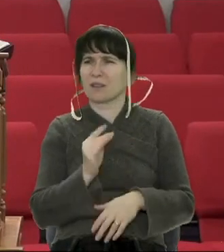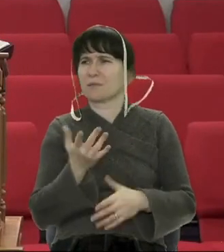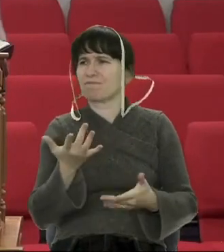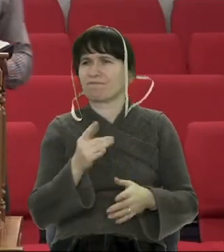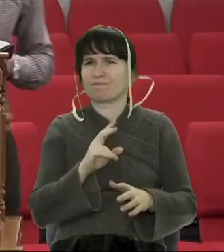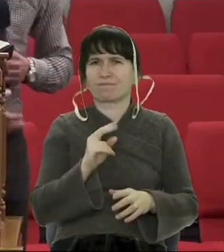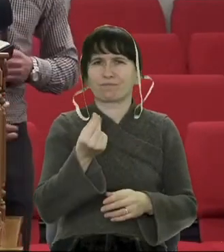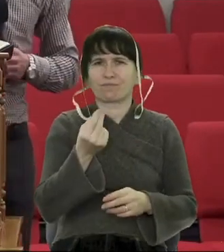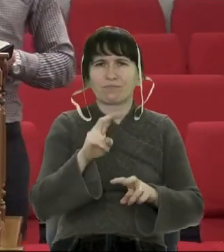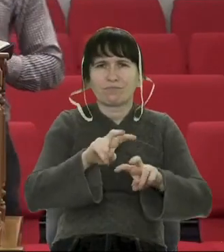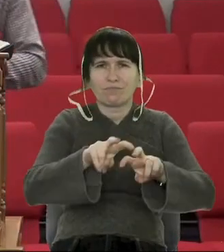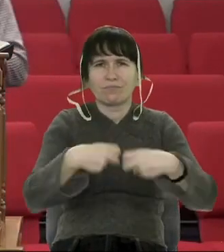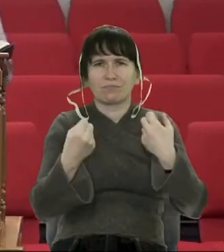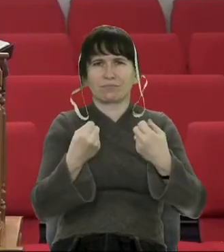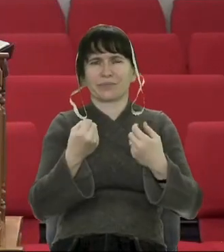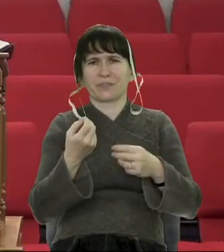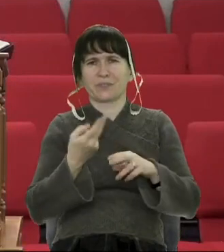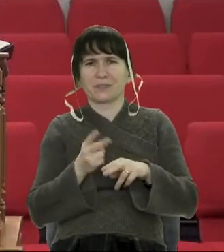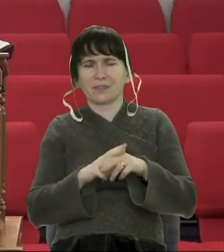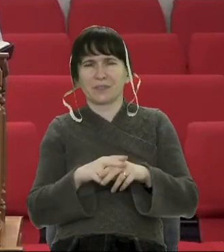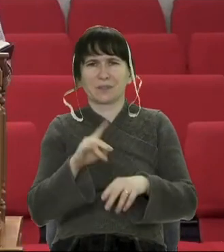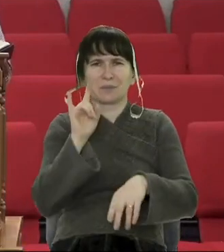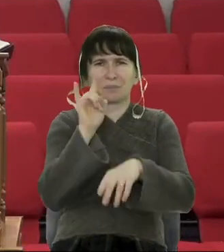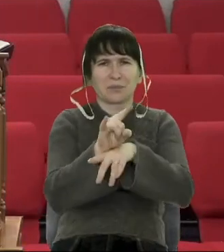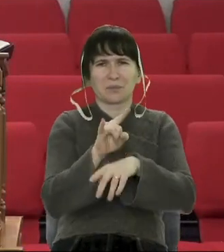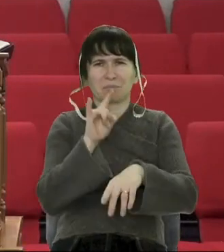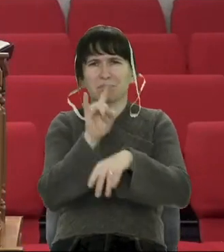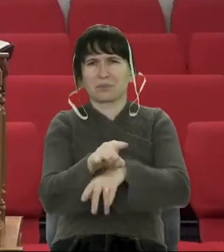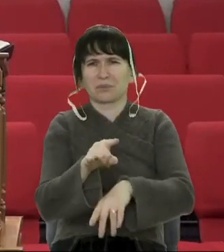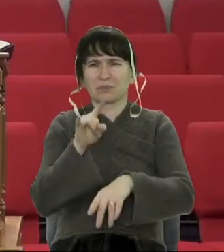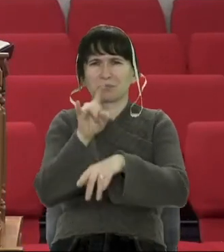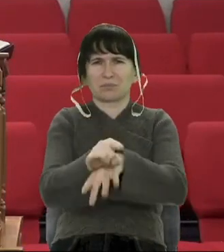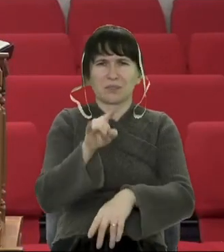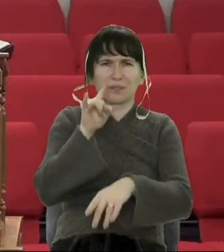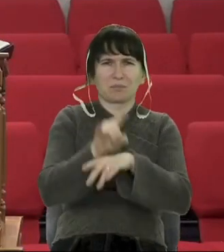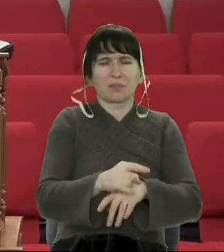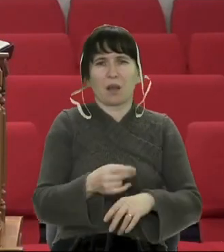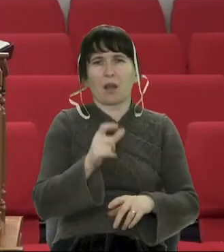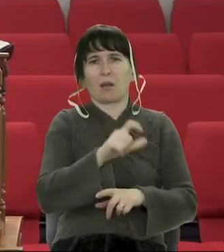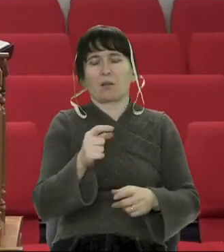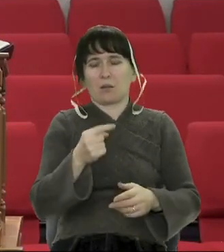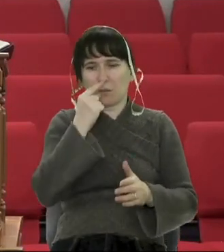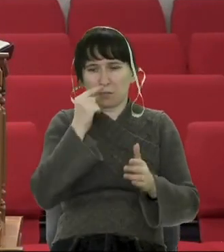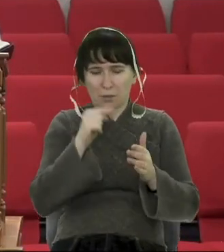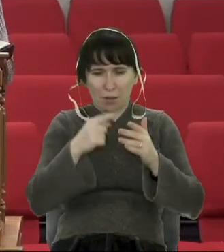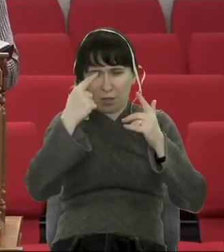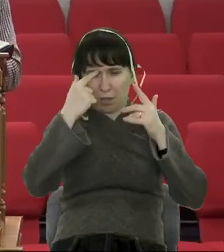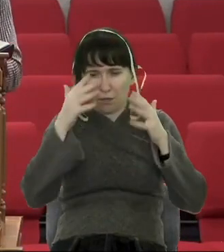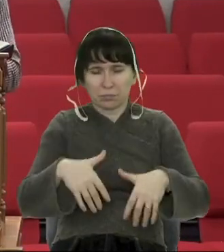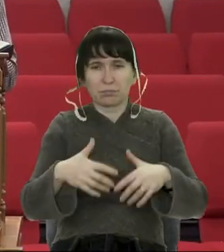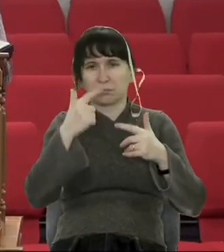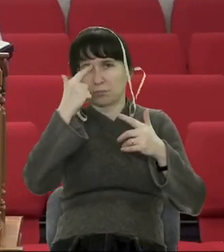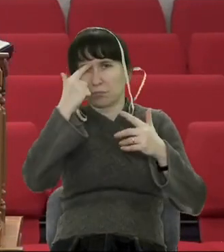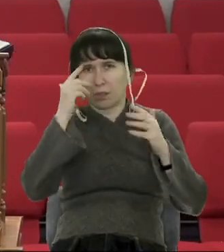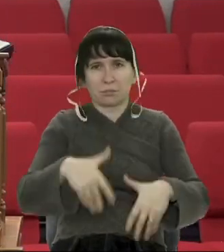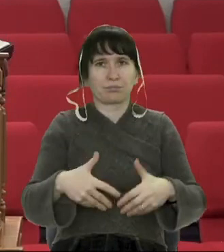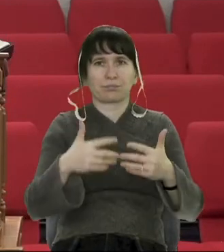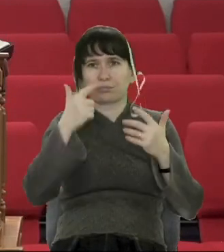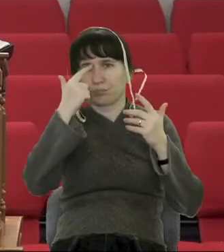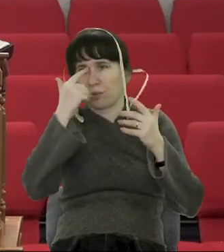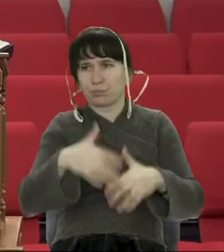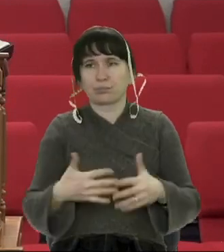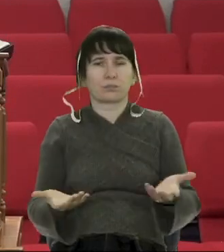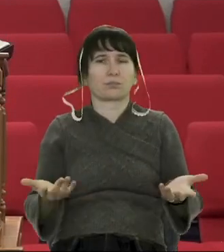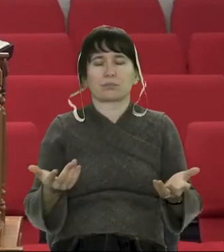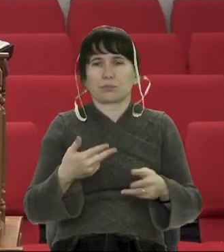в які попадаються люди знову і знову, знову і знову. І таку думку цікаво